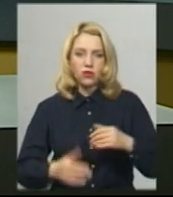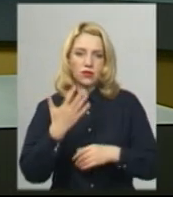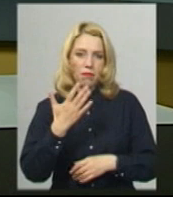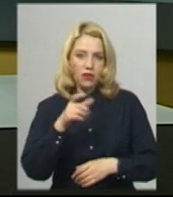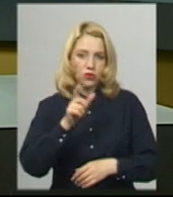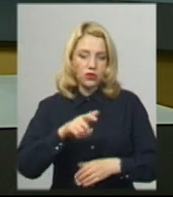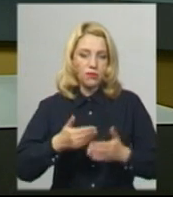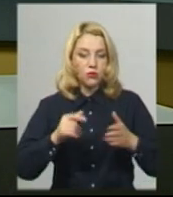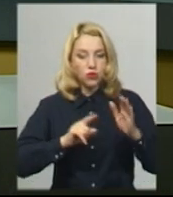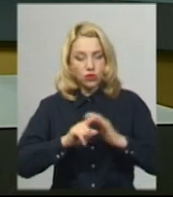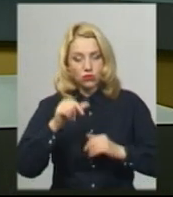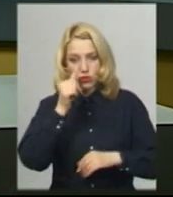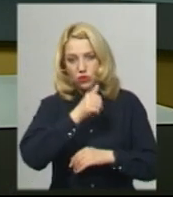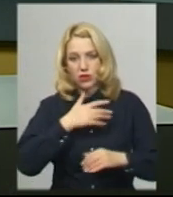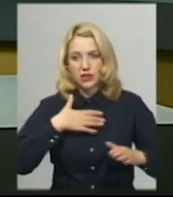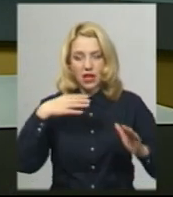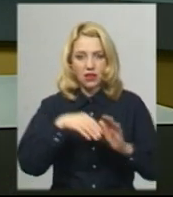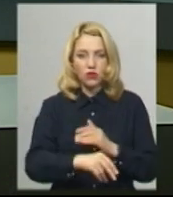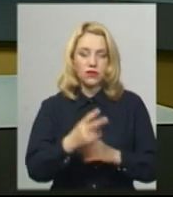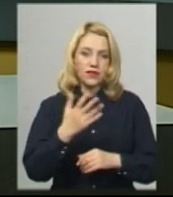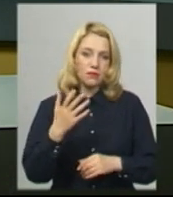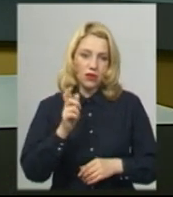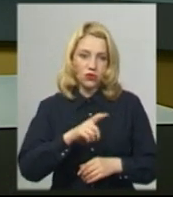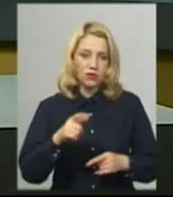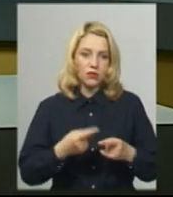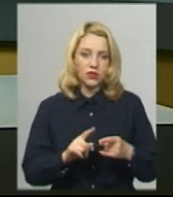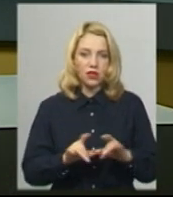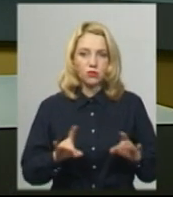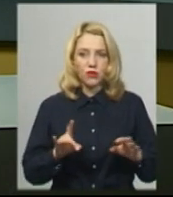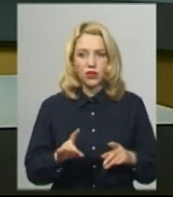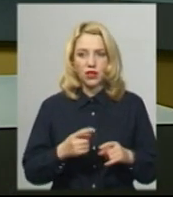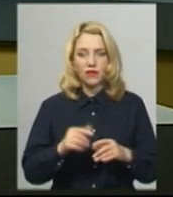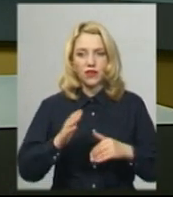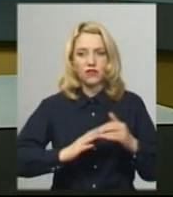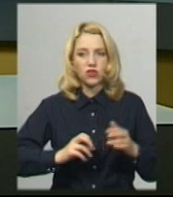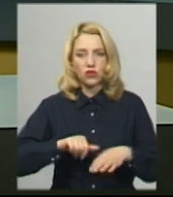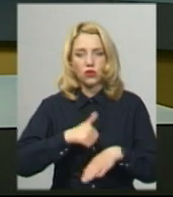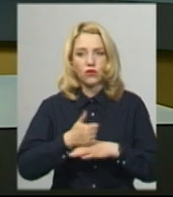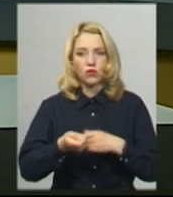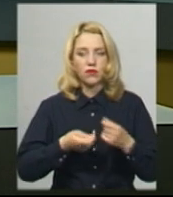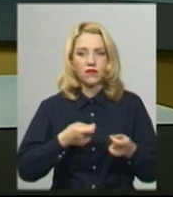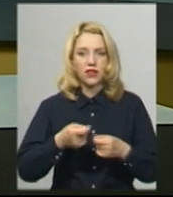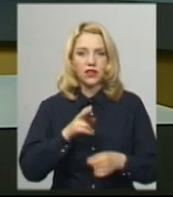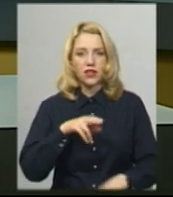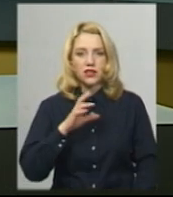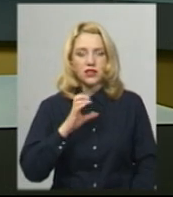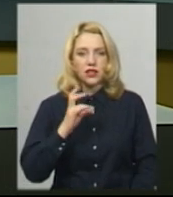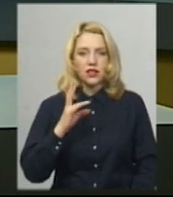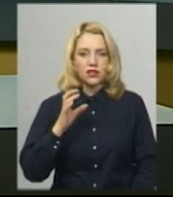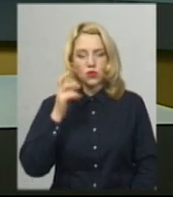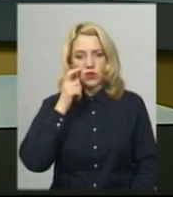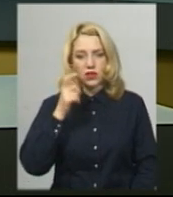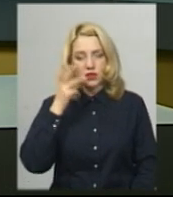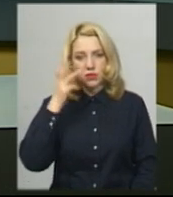початку року на водоймах загинуло 25 осіб. Про це розповіла провідна фахівчиня Головного управління ДСНС України в